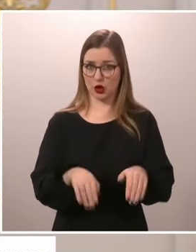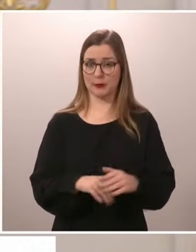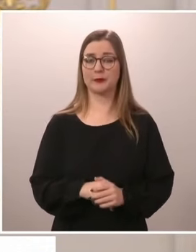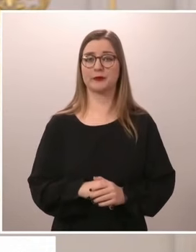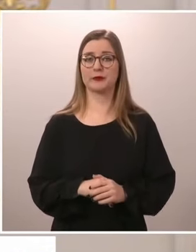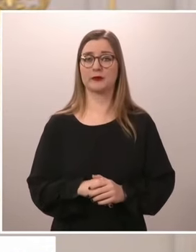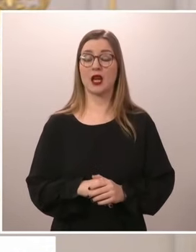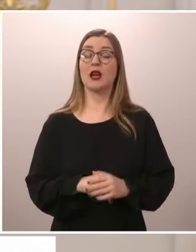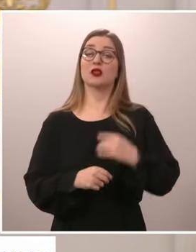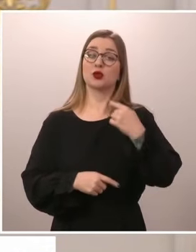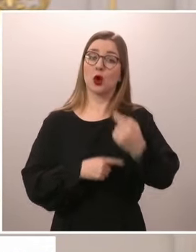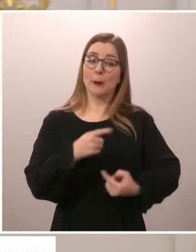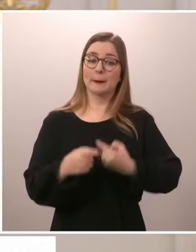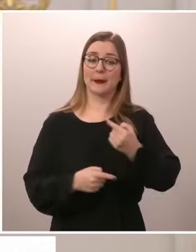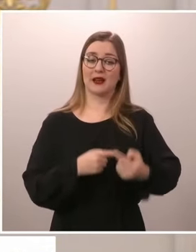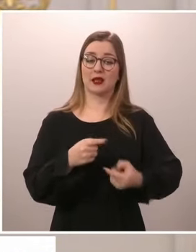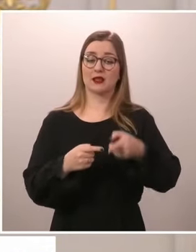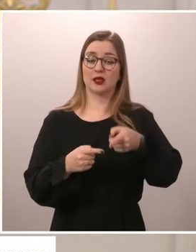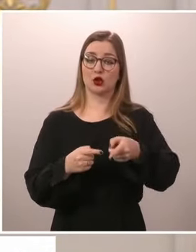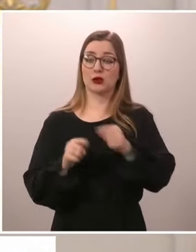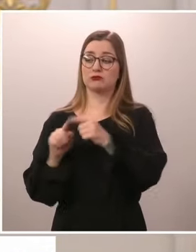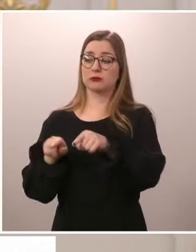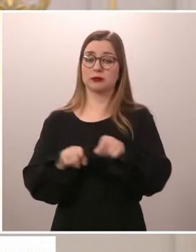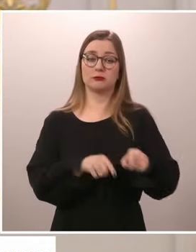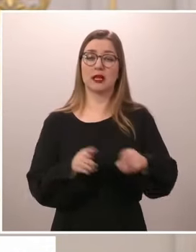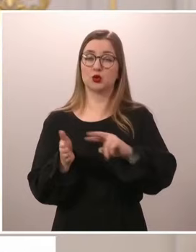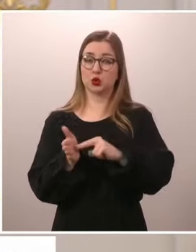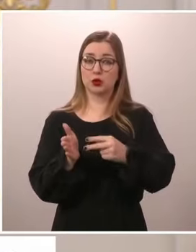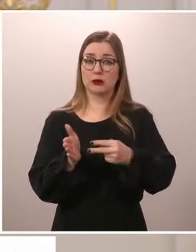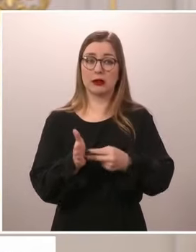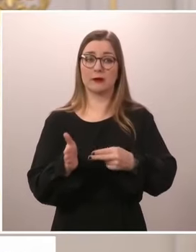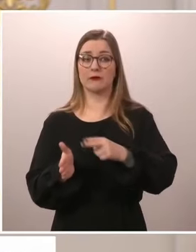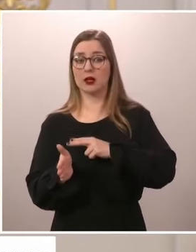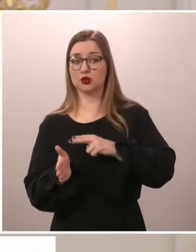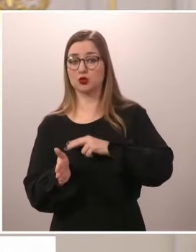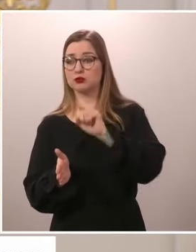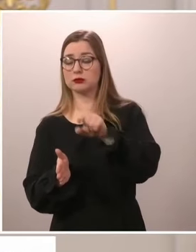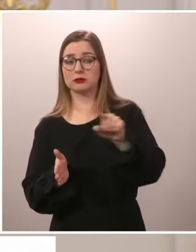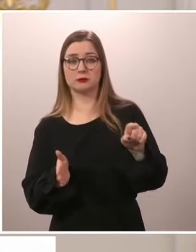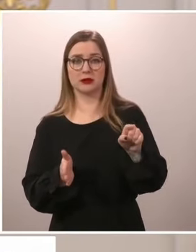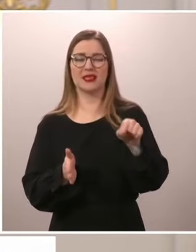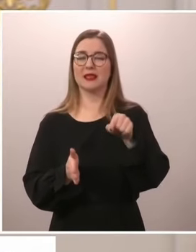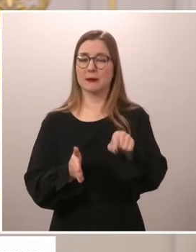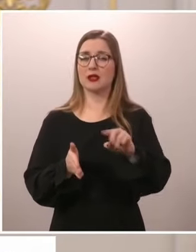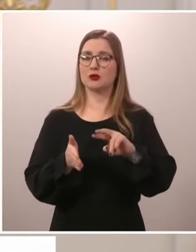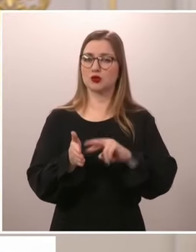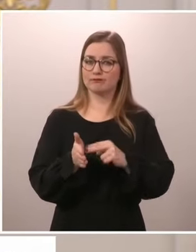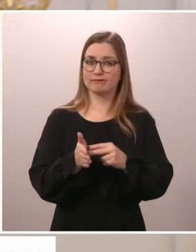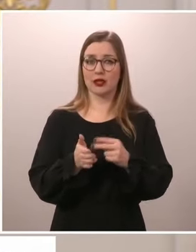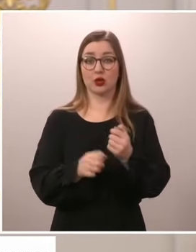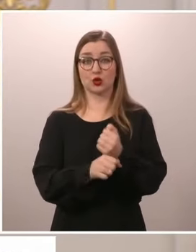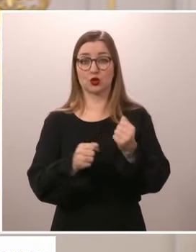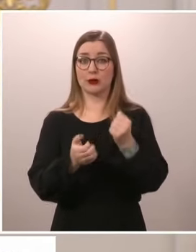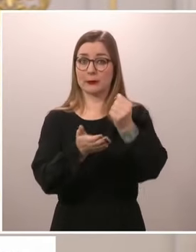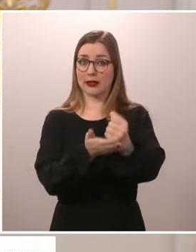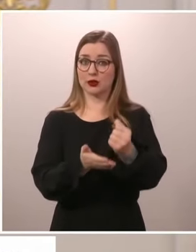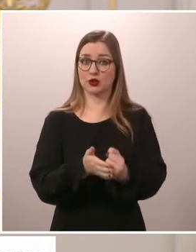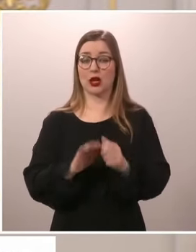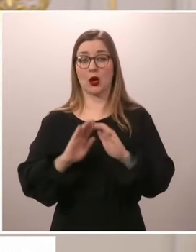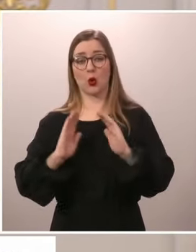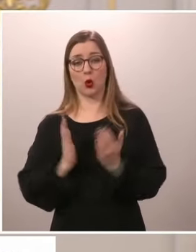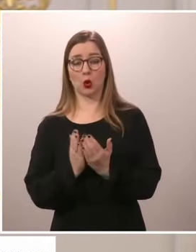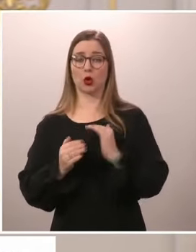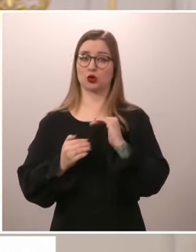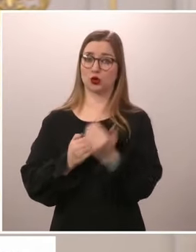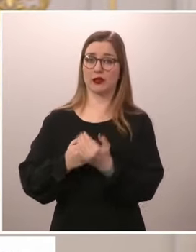lähdetään suunnittelemaan, tai operaatiotoimintaa ja vastuita, niin ne suuret päätökset tehdään osittain ulko- ja turvassa poliittisessa selonteossa,